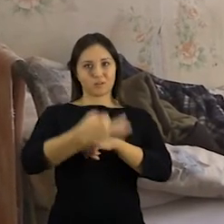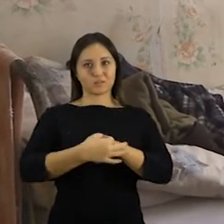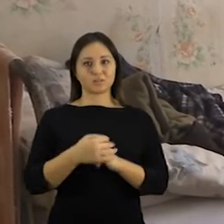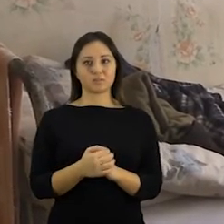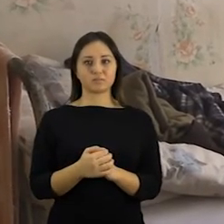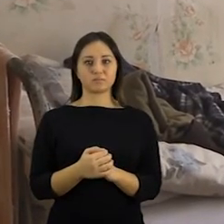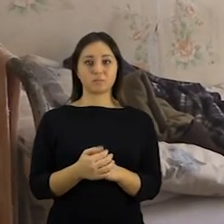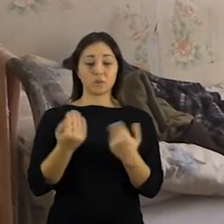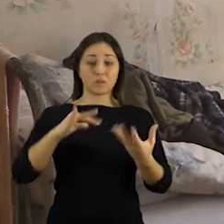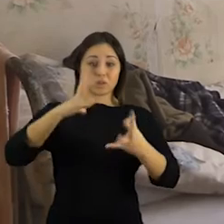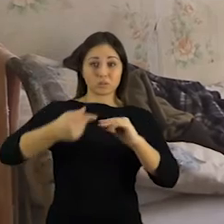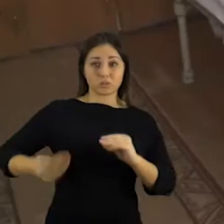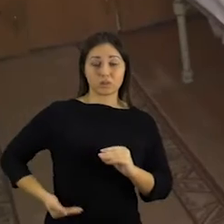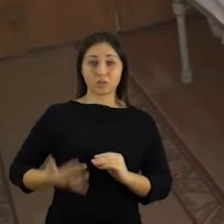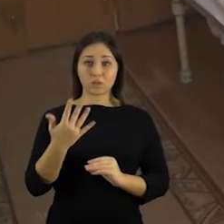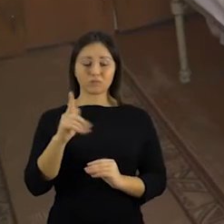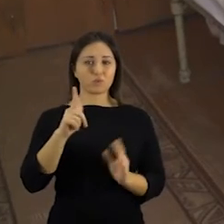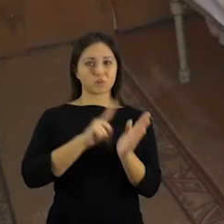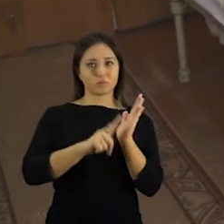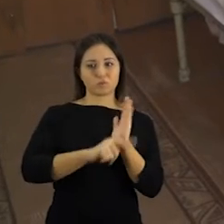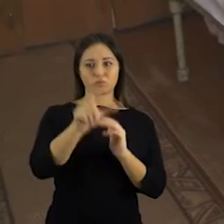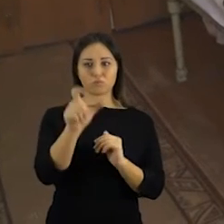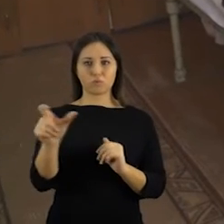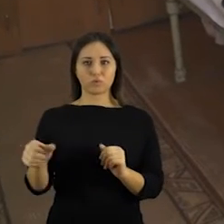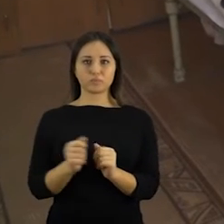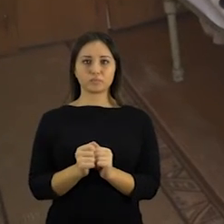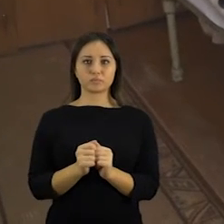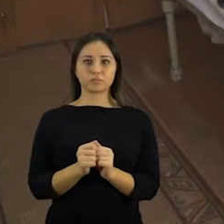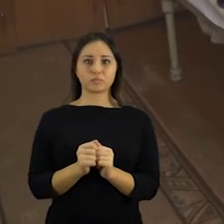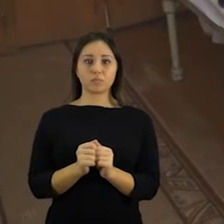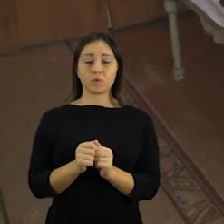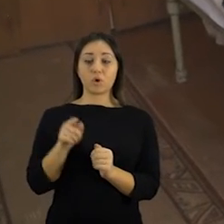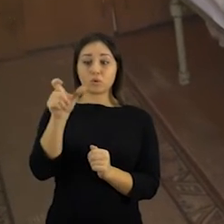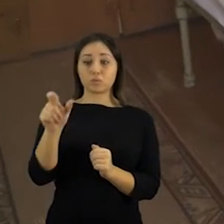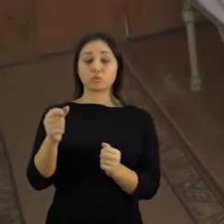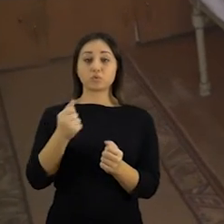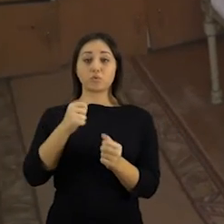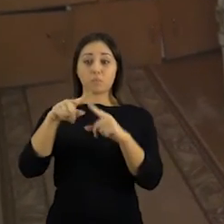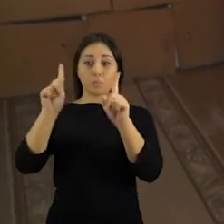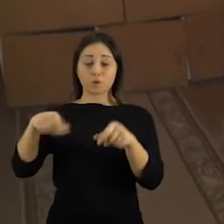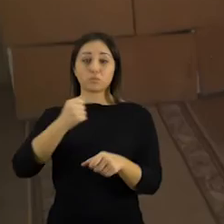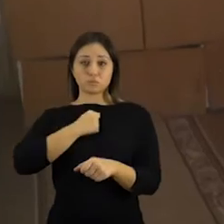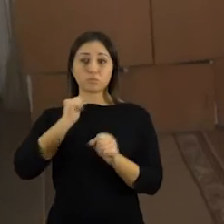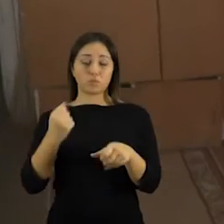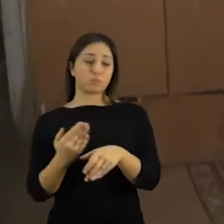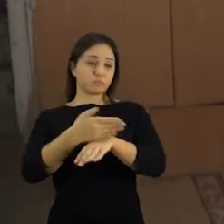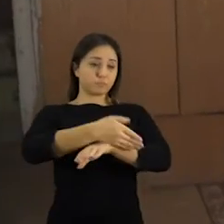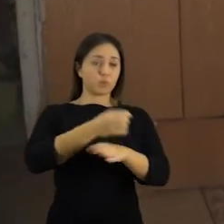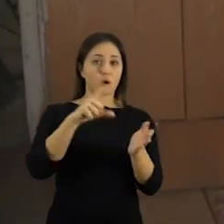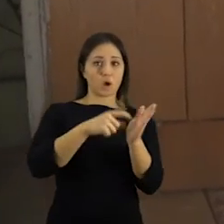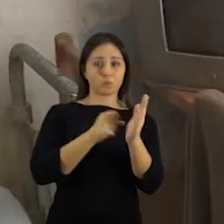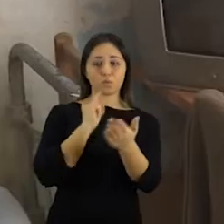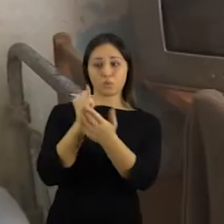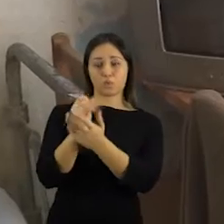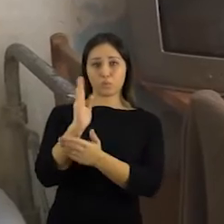atsakingiau. Šiuo metu dienas čia leidžia apie 70 žmonių. Norint iš čia kurį laiką gyventi, turi gauti siuntimą iš socialinės paramos